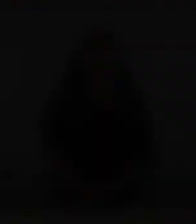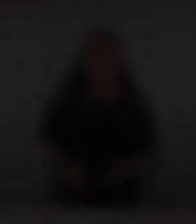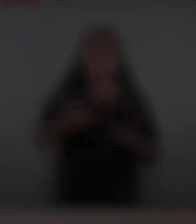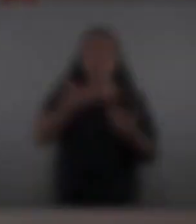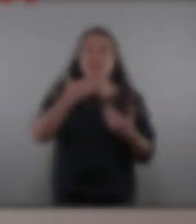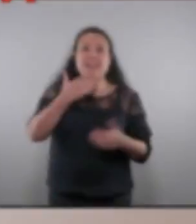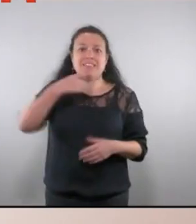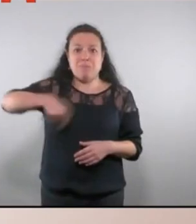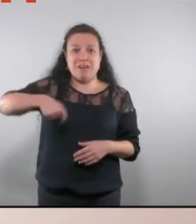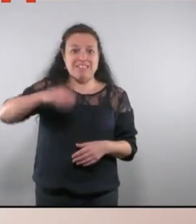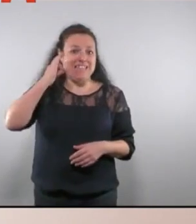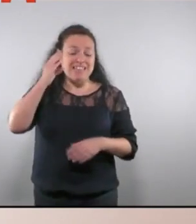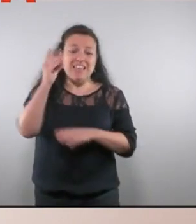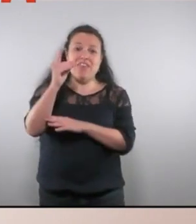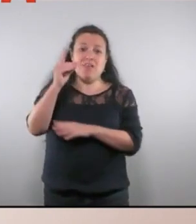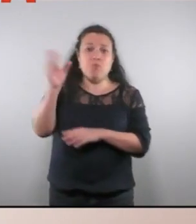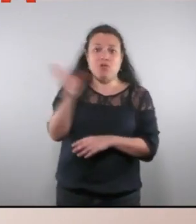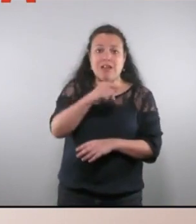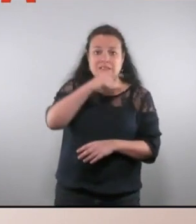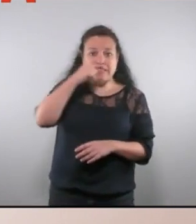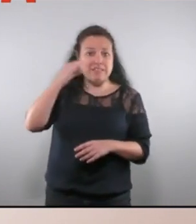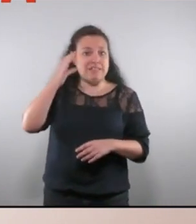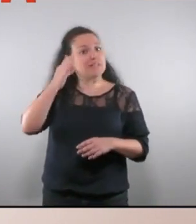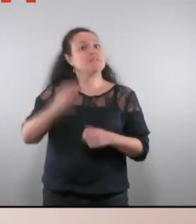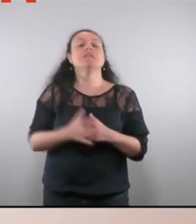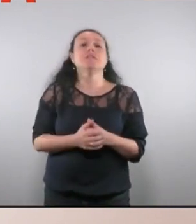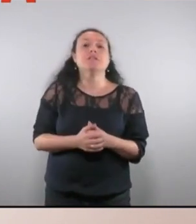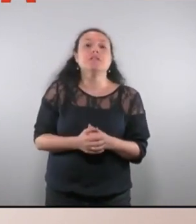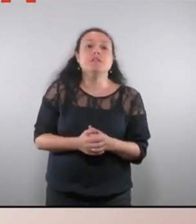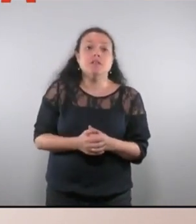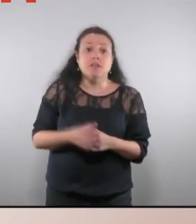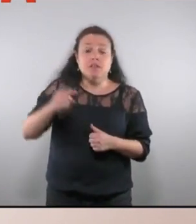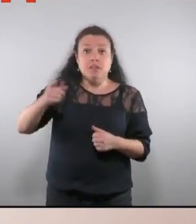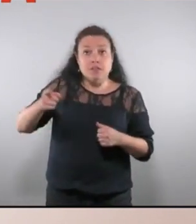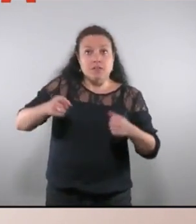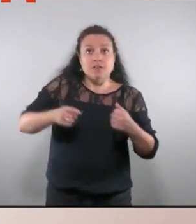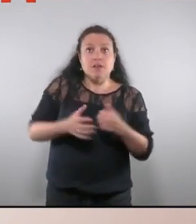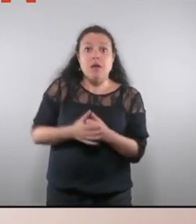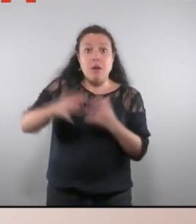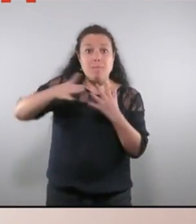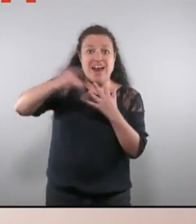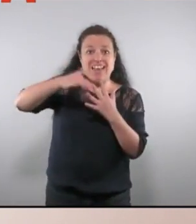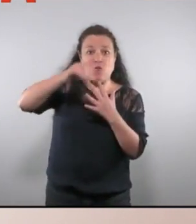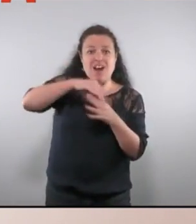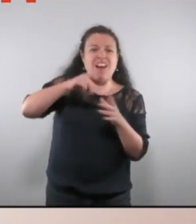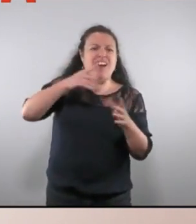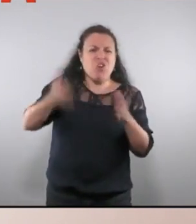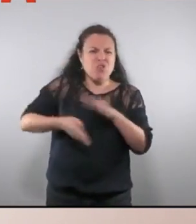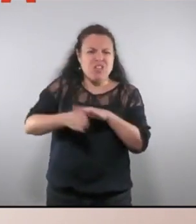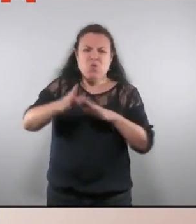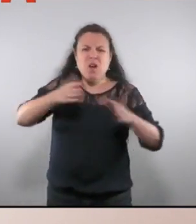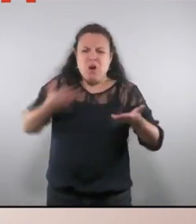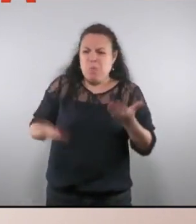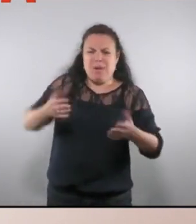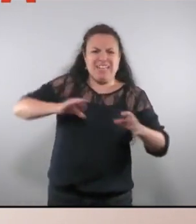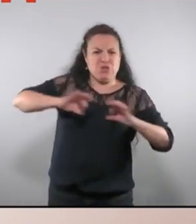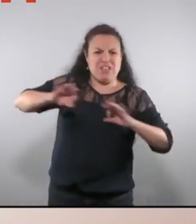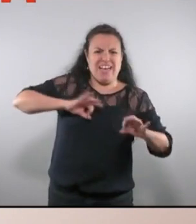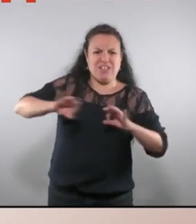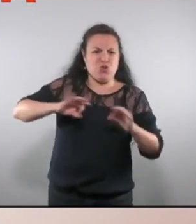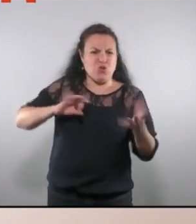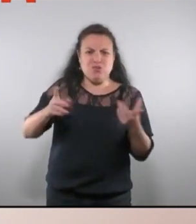Gràcies, presidenta. Diputats, diputades, després d'aquest entreacte amb marihuana inclosa, seguim amb aquest segon acte.